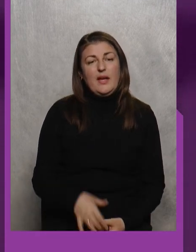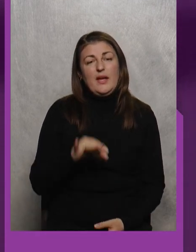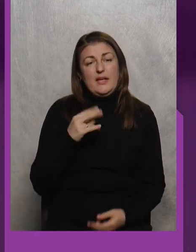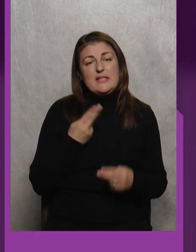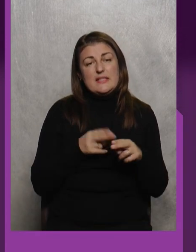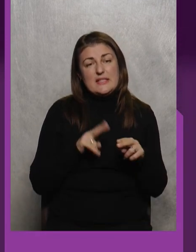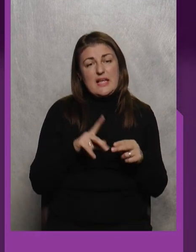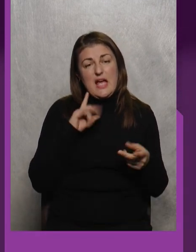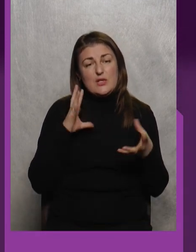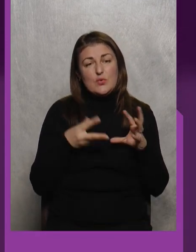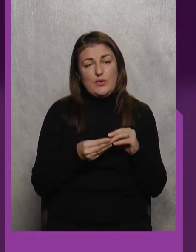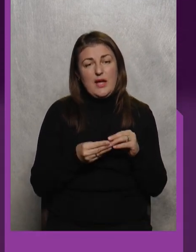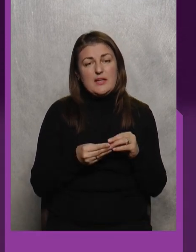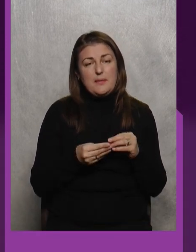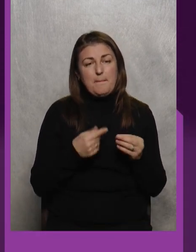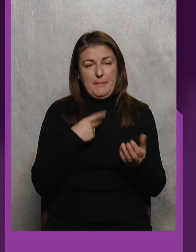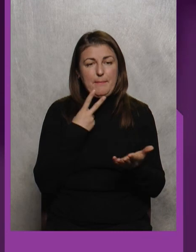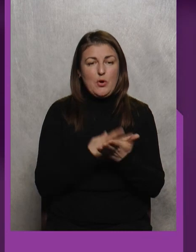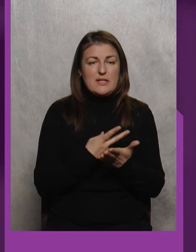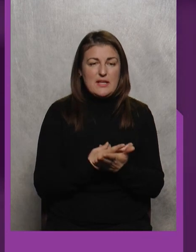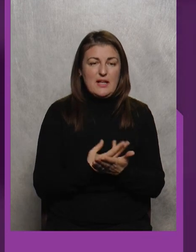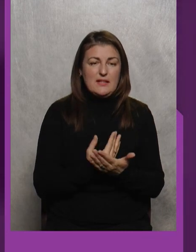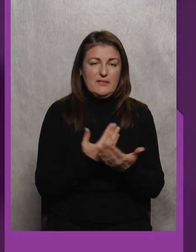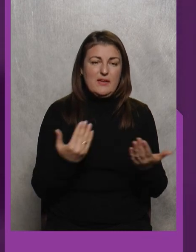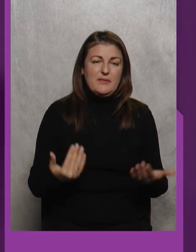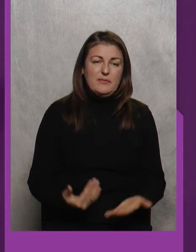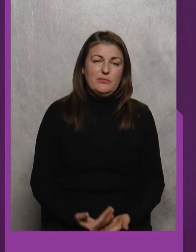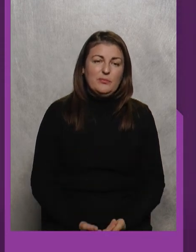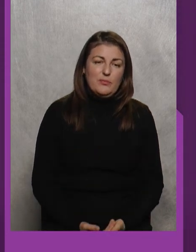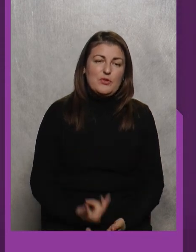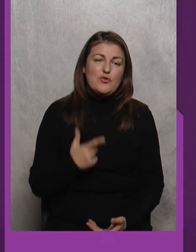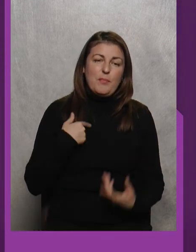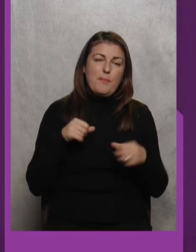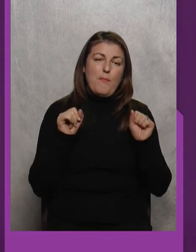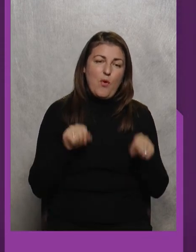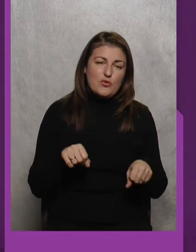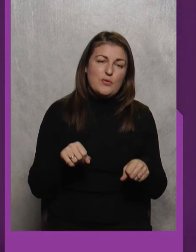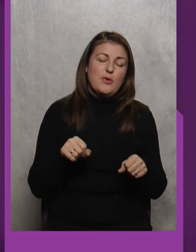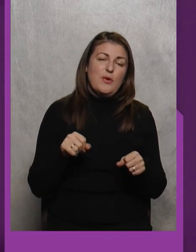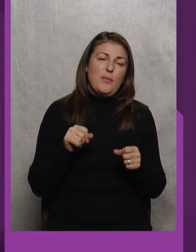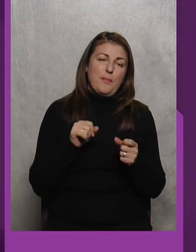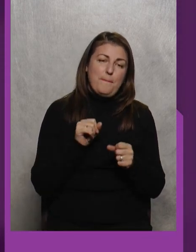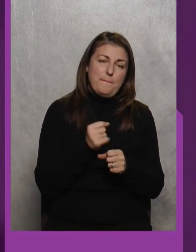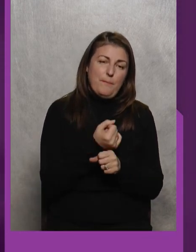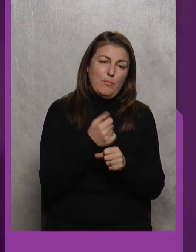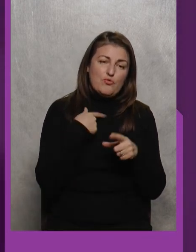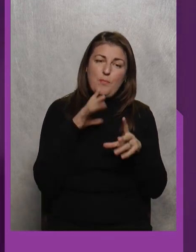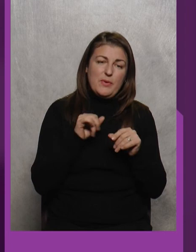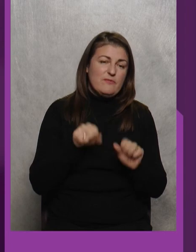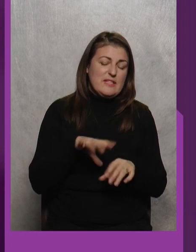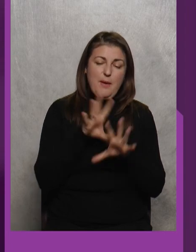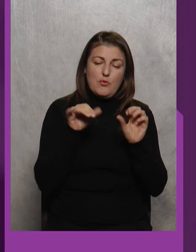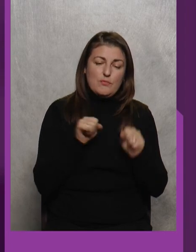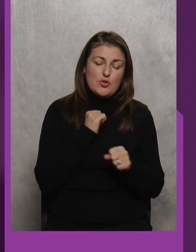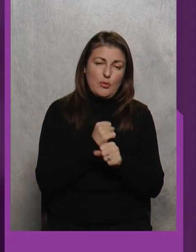І результат, в результаті ми показали результат Що ми можемо, що ми все можемо